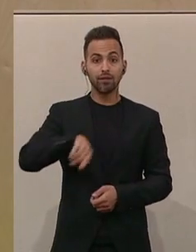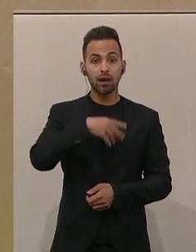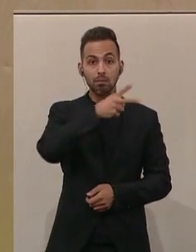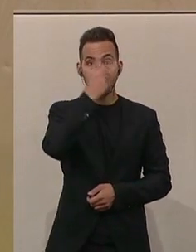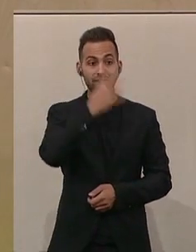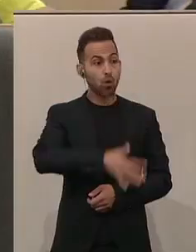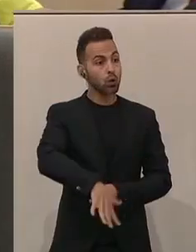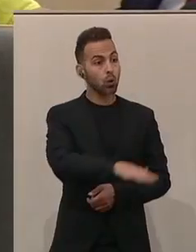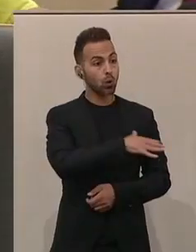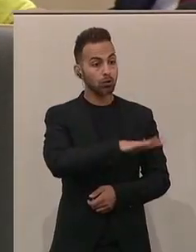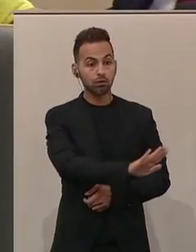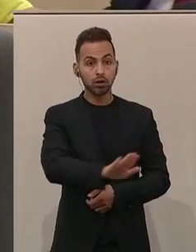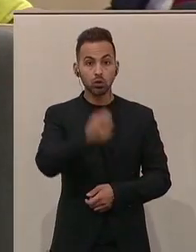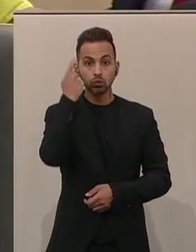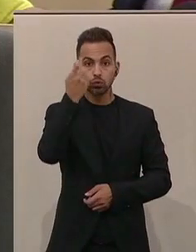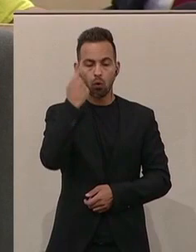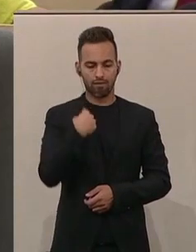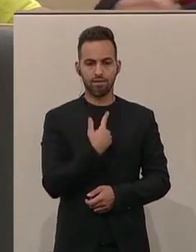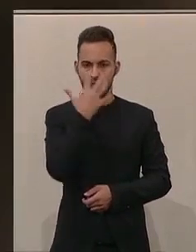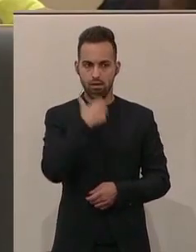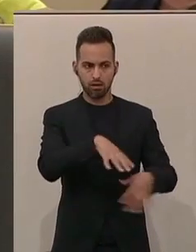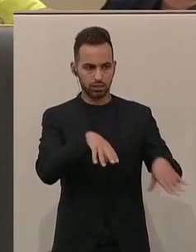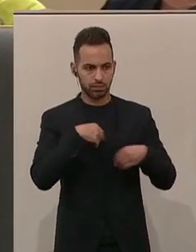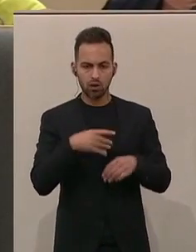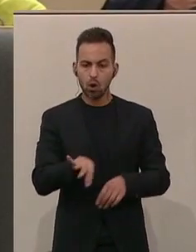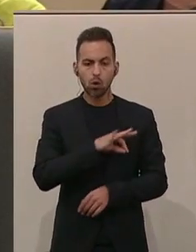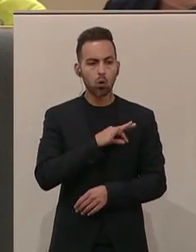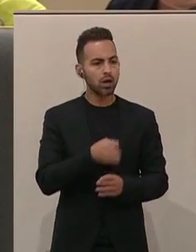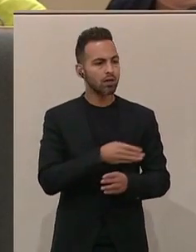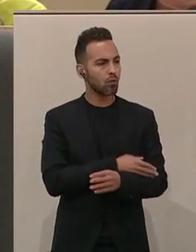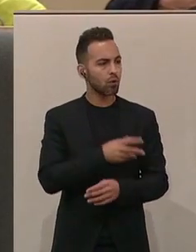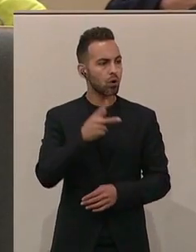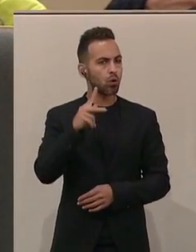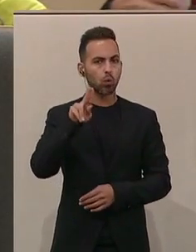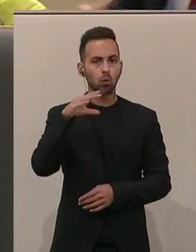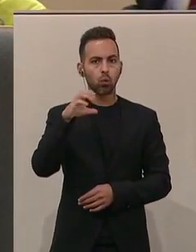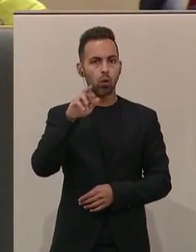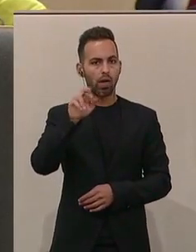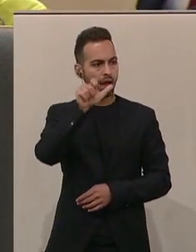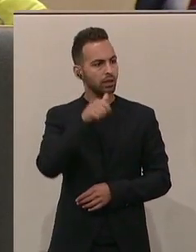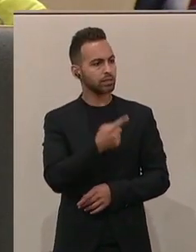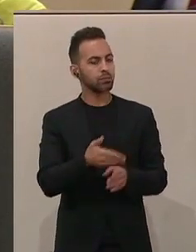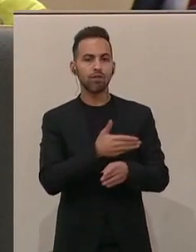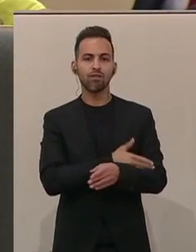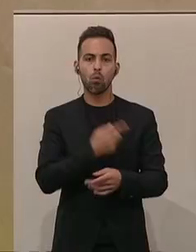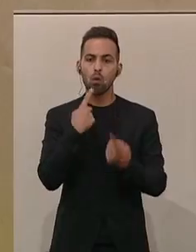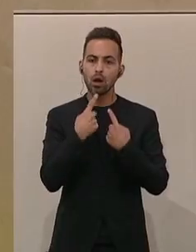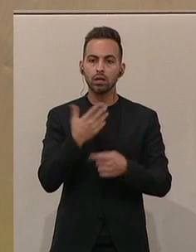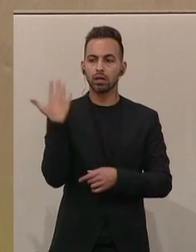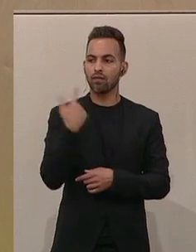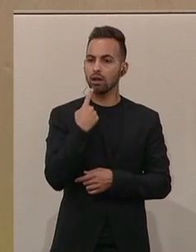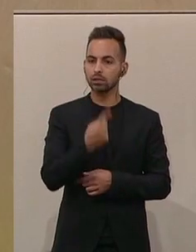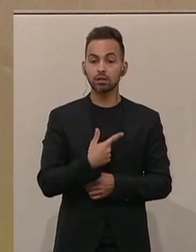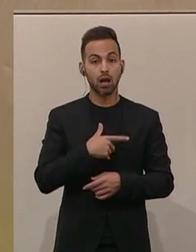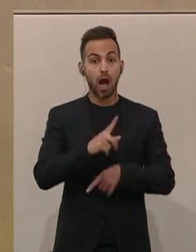Bevölkerung echt. Denn ein Kollege vorher, ich glaube, das war der Herr Kollege Kucher, in der vorigen Debatte hat gesagt, jedes Handeln